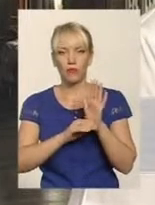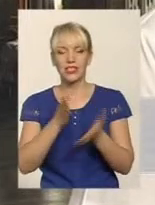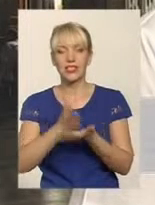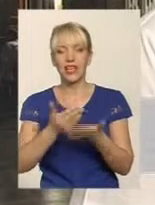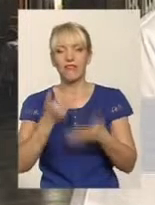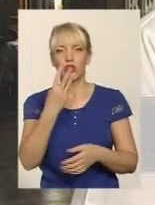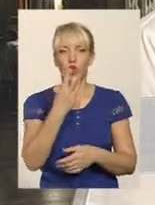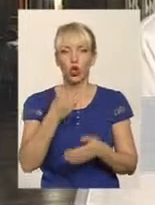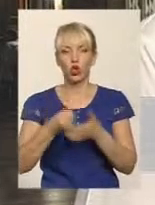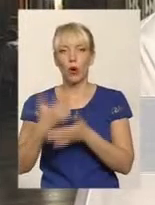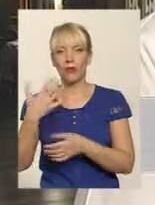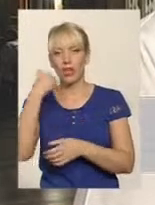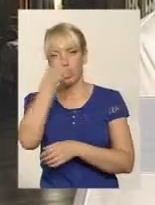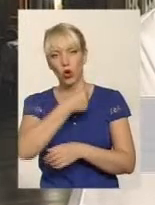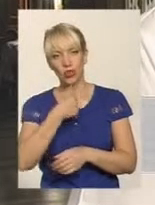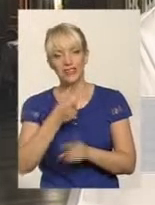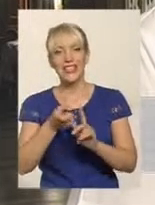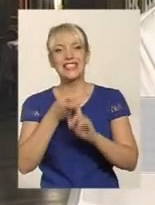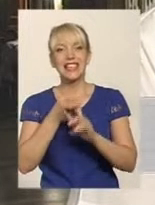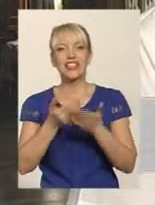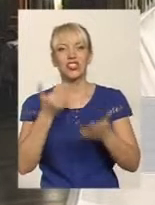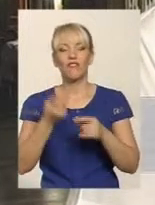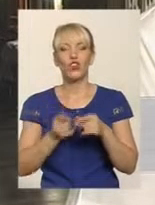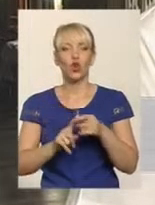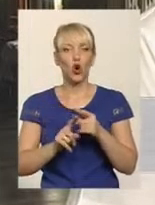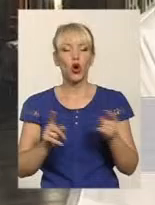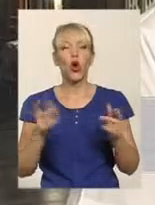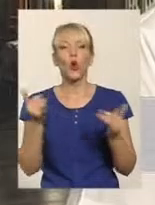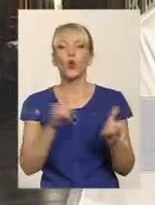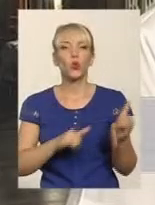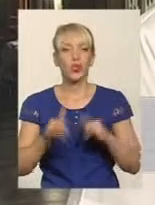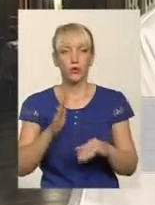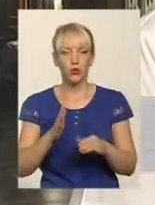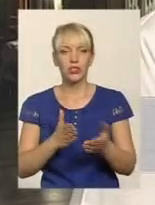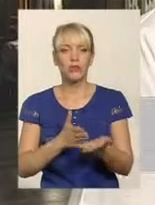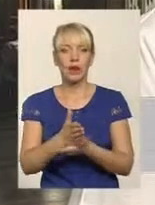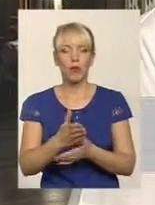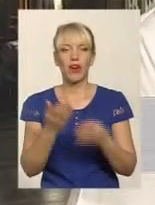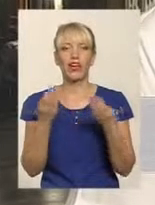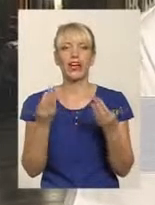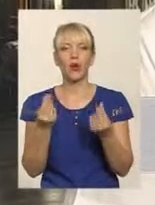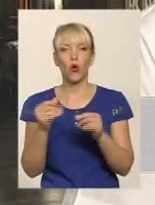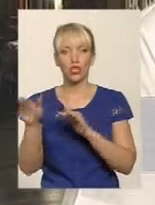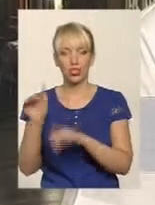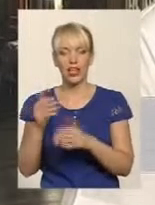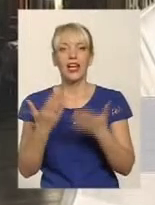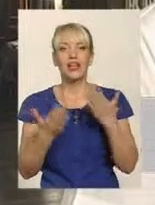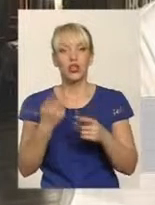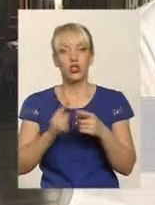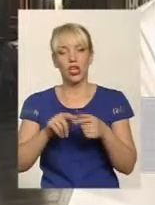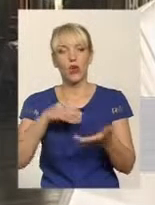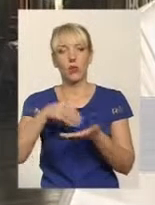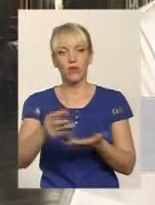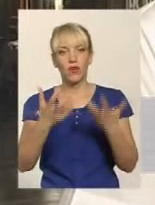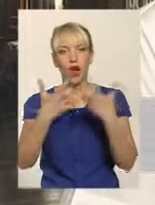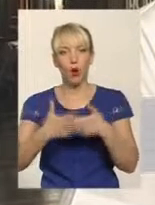від 3 до 5 років, залежності від того, куди будуть спрямовані кредитні кошти. А саме, якщо це купівля обладнання,